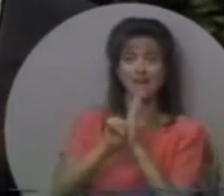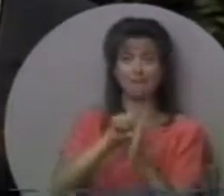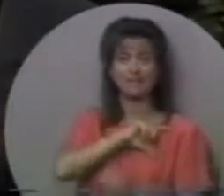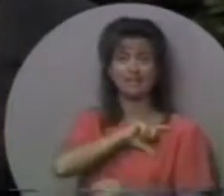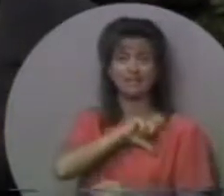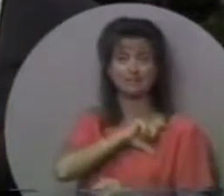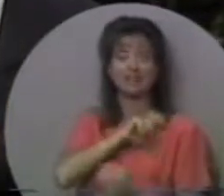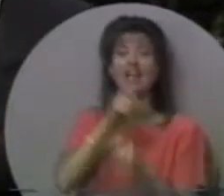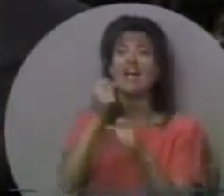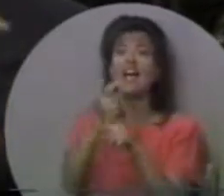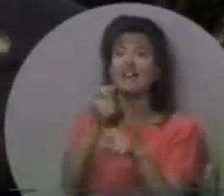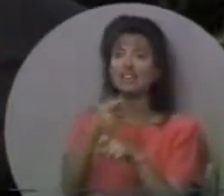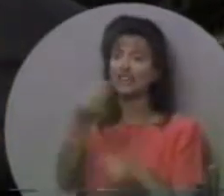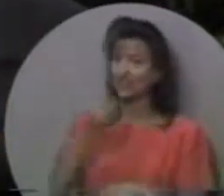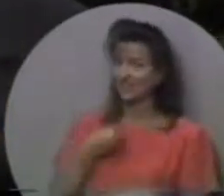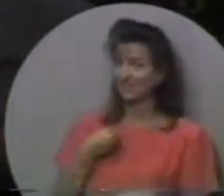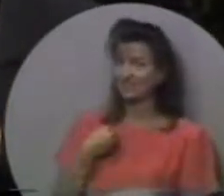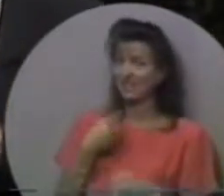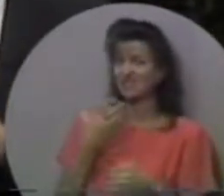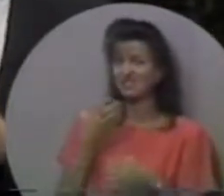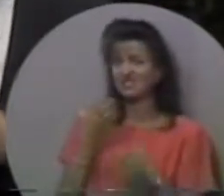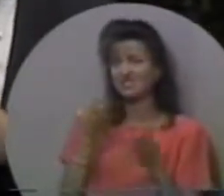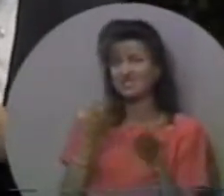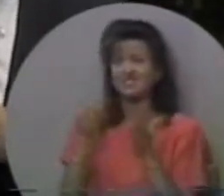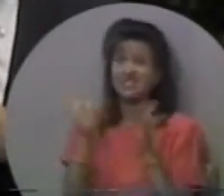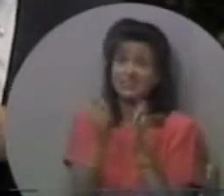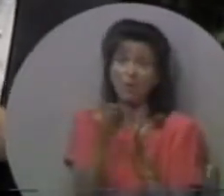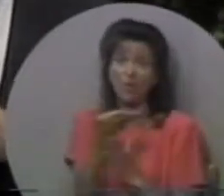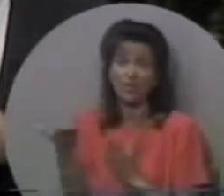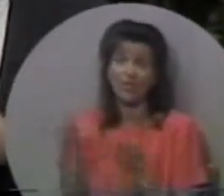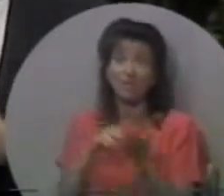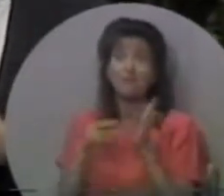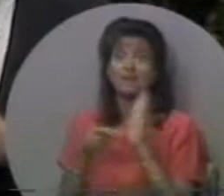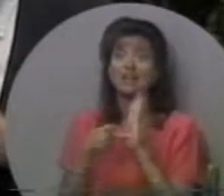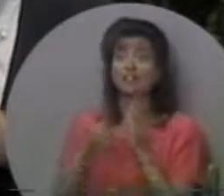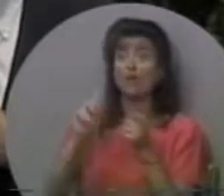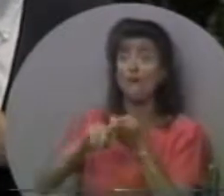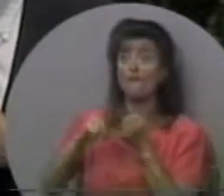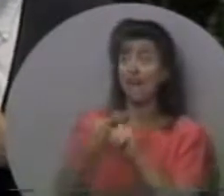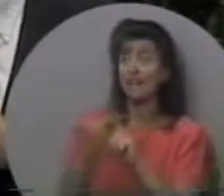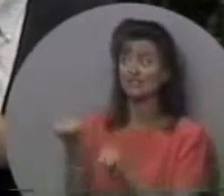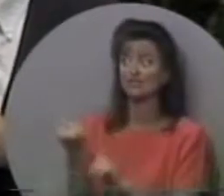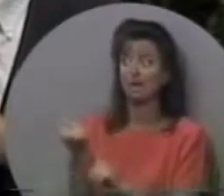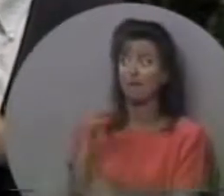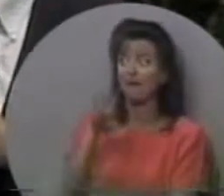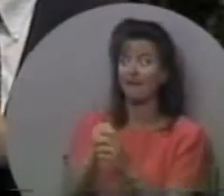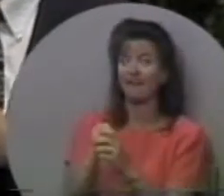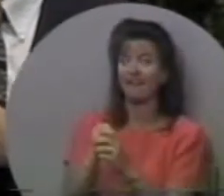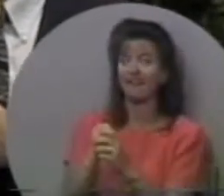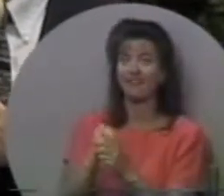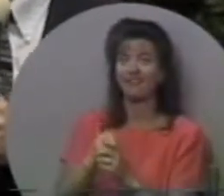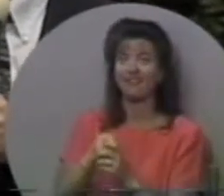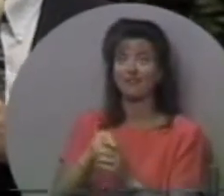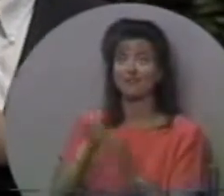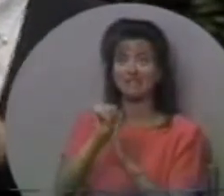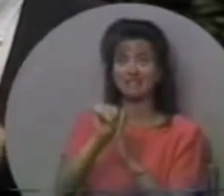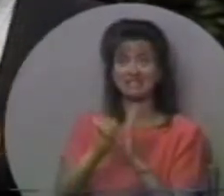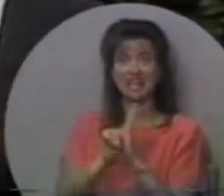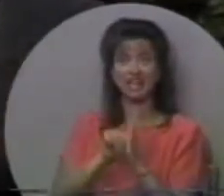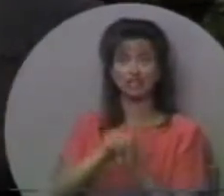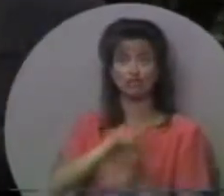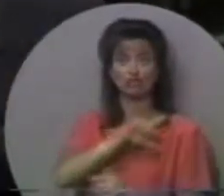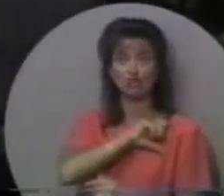Капітан патрульних штатів щороку мені з дружиною йде невеличку річ, яка означає,